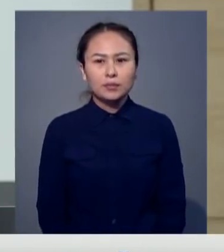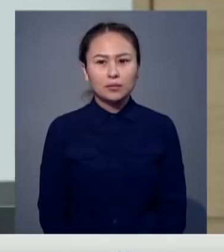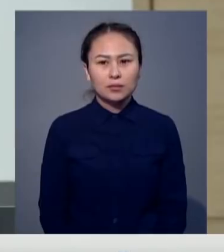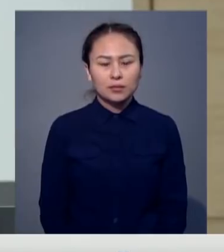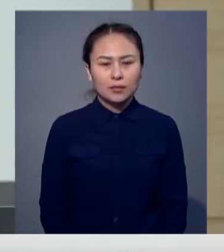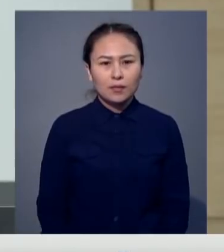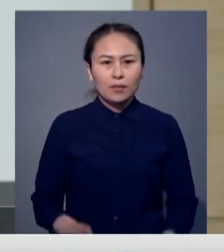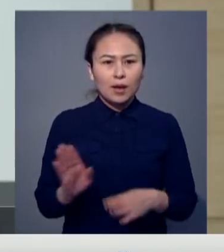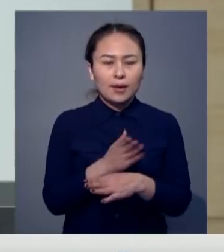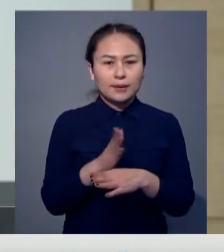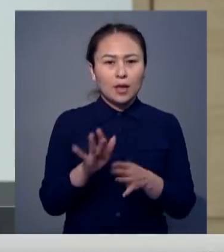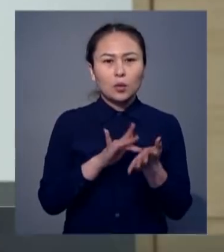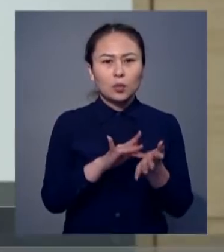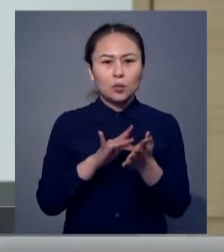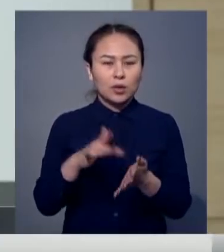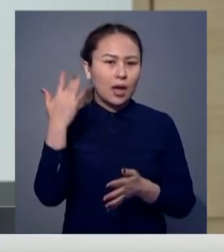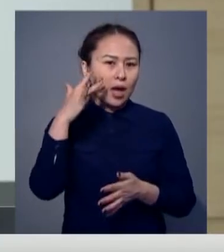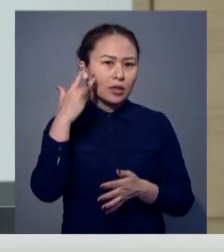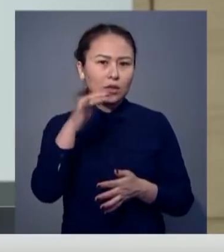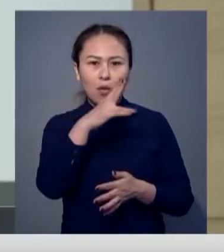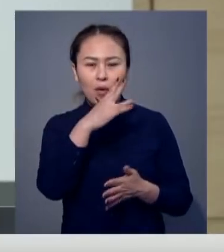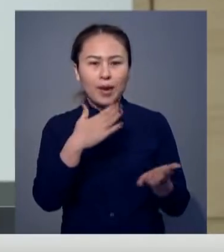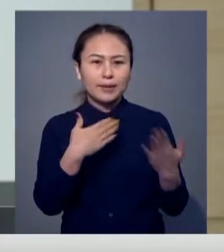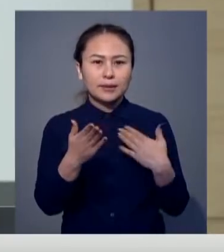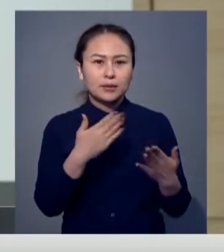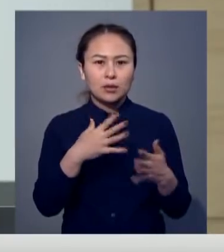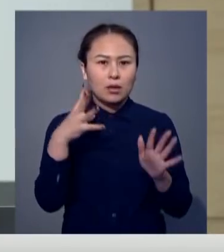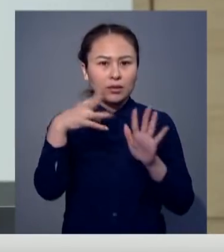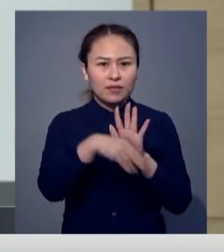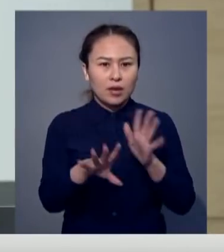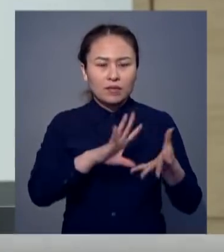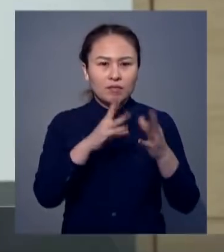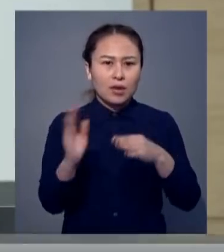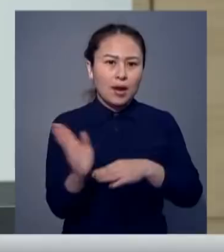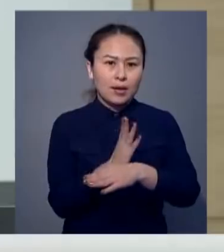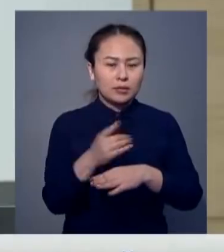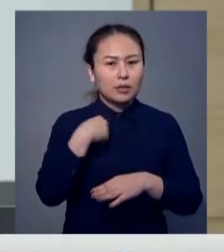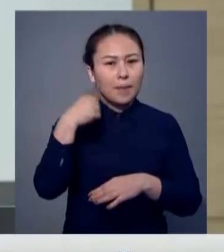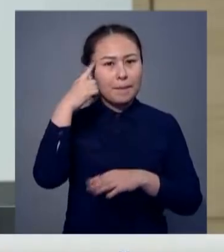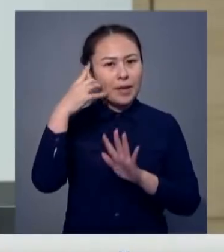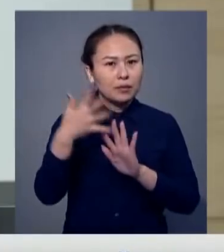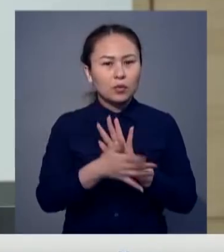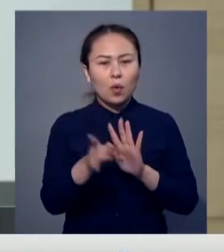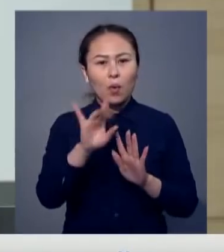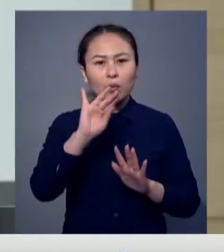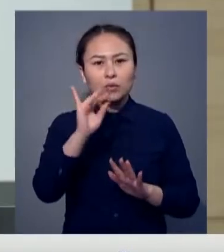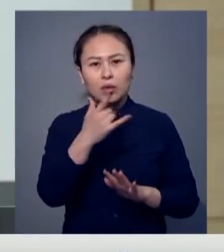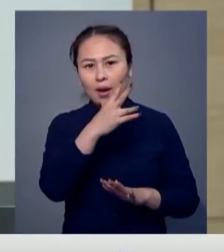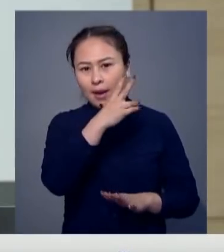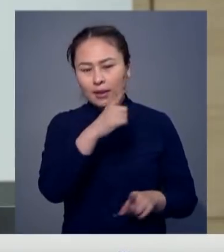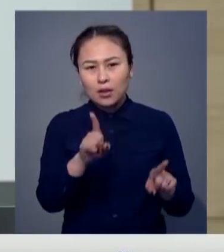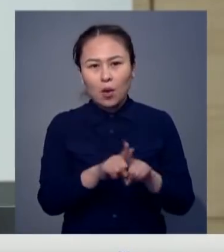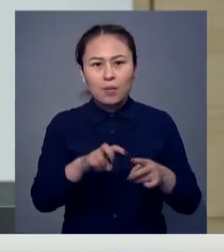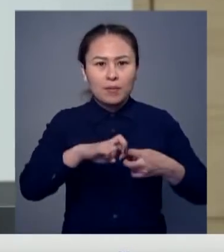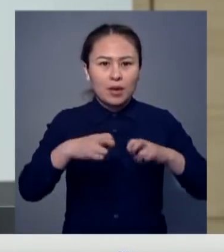Жеке туризм Ақш пен Корея арасындағын тымақтастық қозырына кірмейді. Алайда менің білуімше, ғонғысы Корея өкімеетінің бұл мәселе